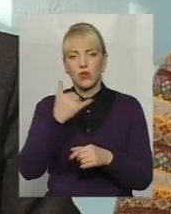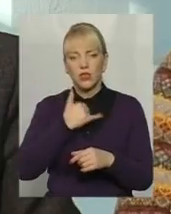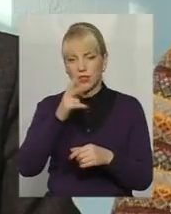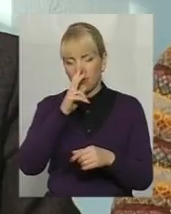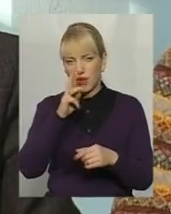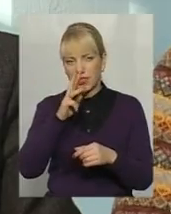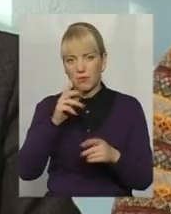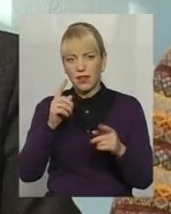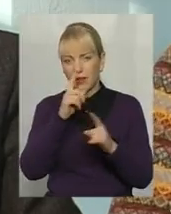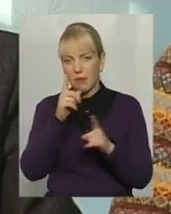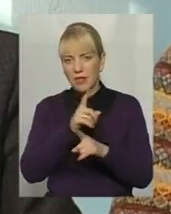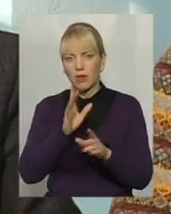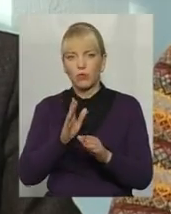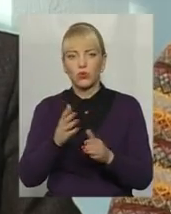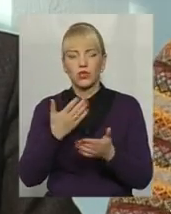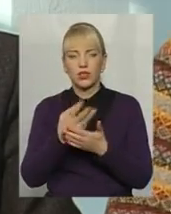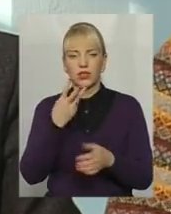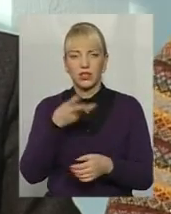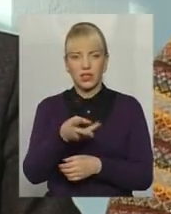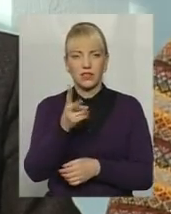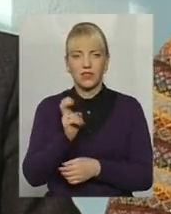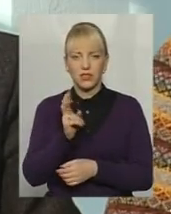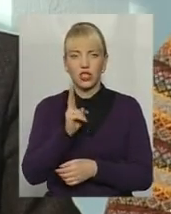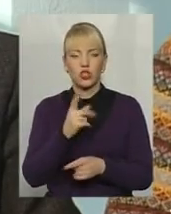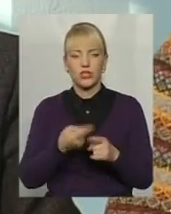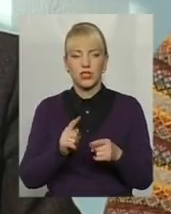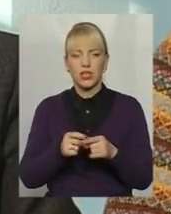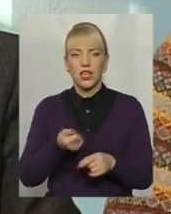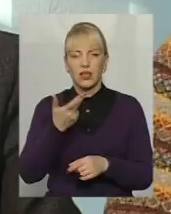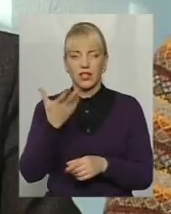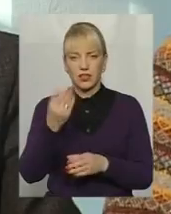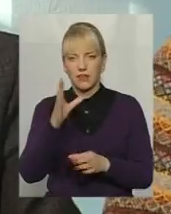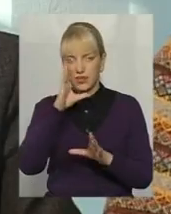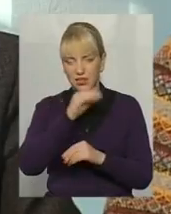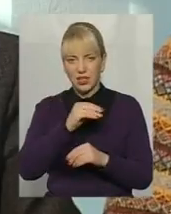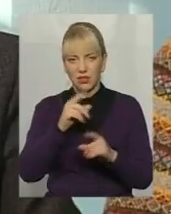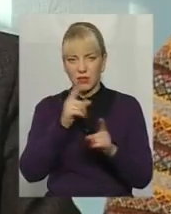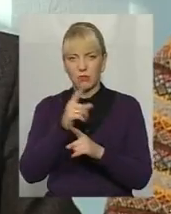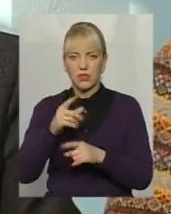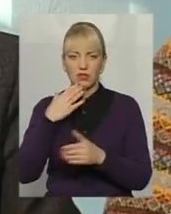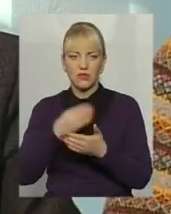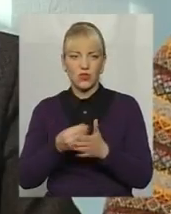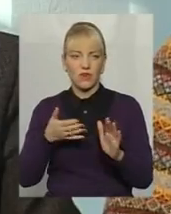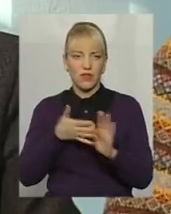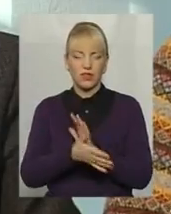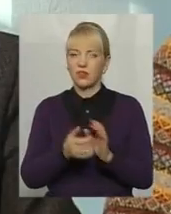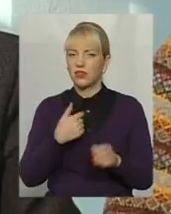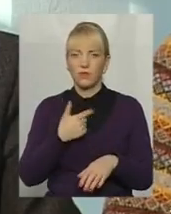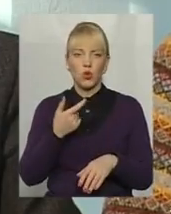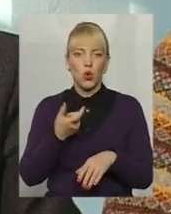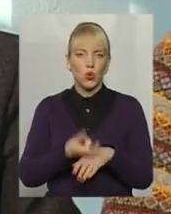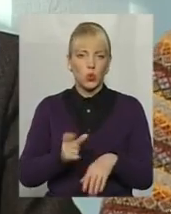заробітна плата буде вже 3,200. Хто за цих кілька днів встигне мінімізувати свої витрати, дуже сумніваюсь.